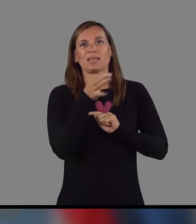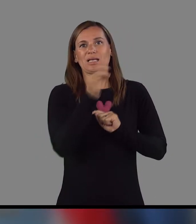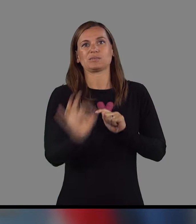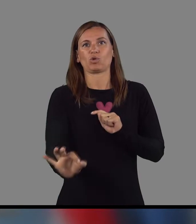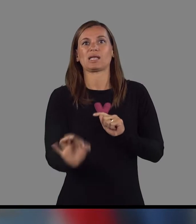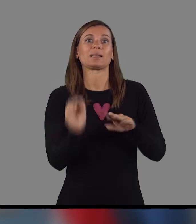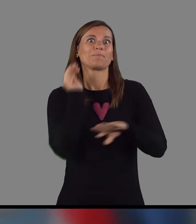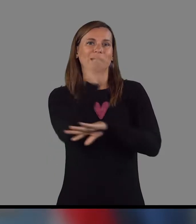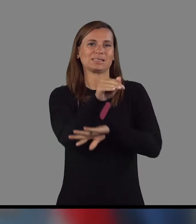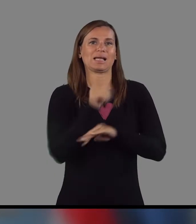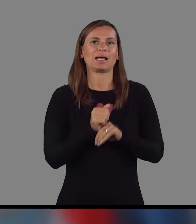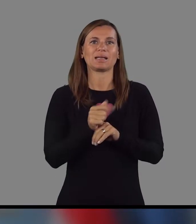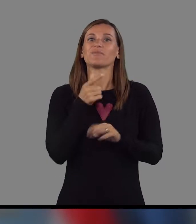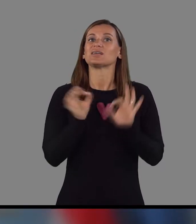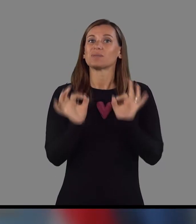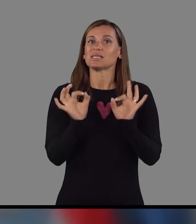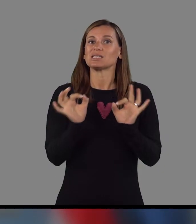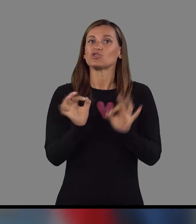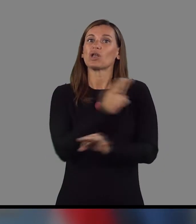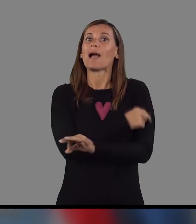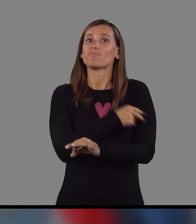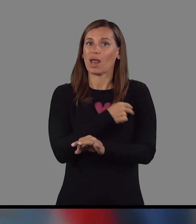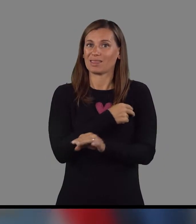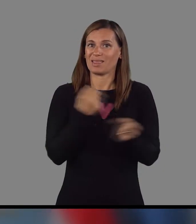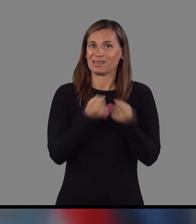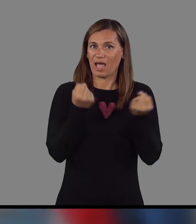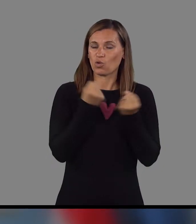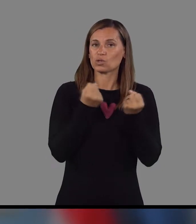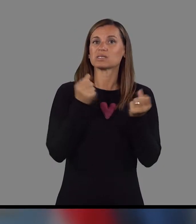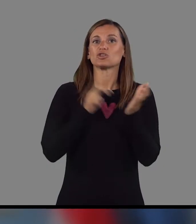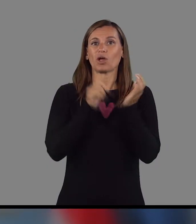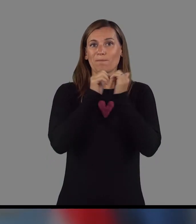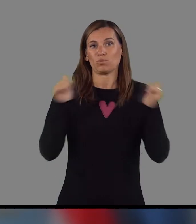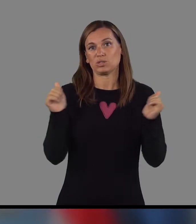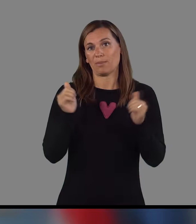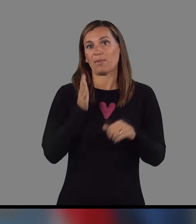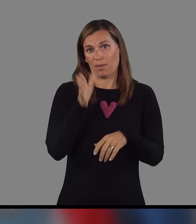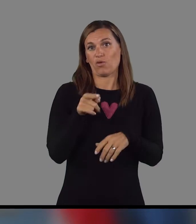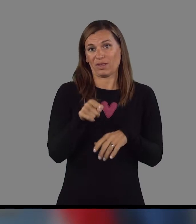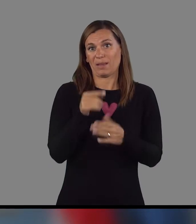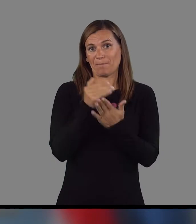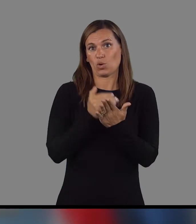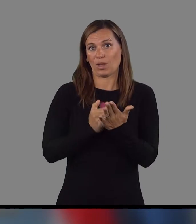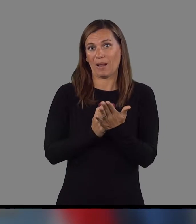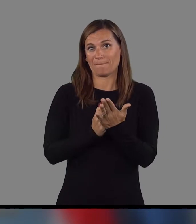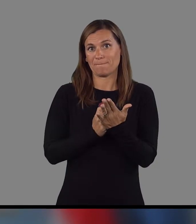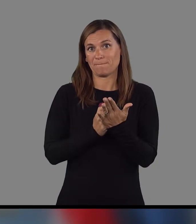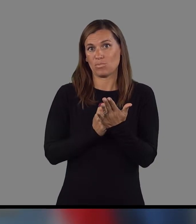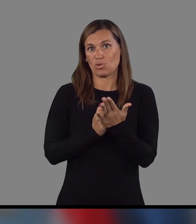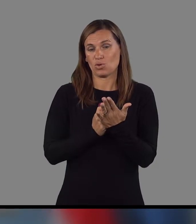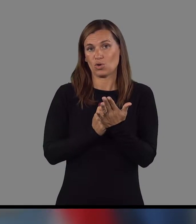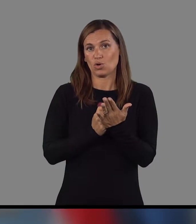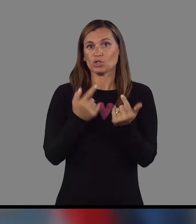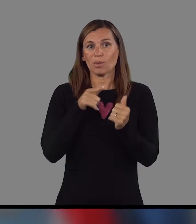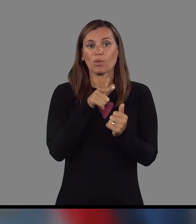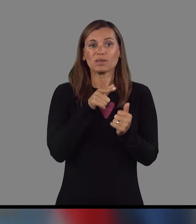preseganjem. V specialistični ambulantni dejavnosti posebej bo v tem programu, oziroma se v